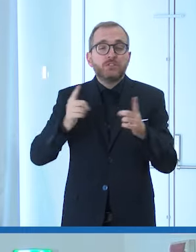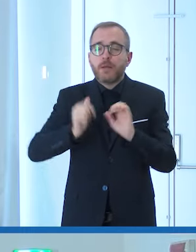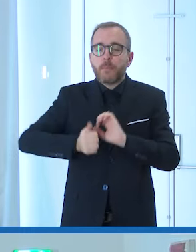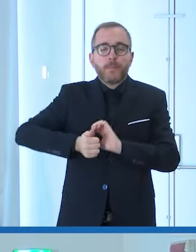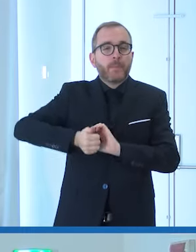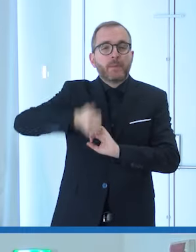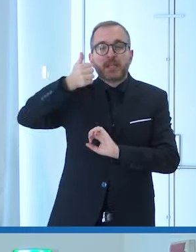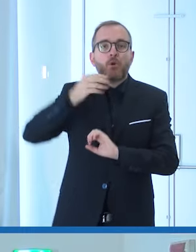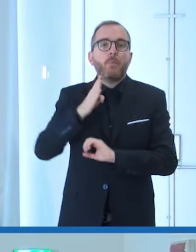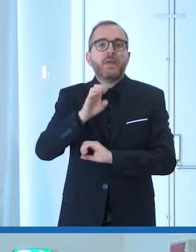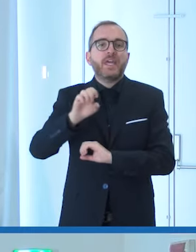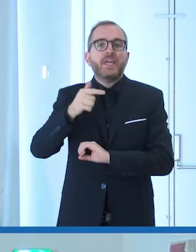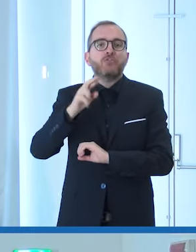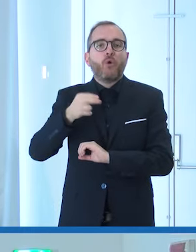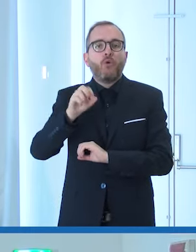Beethoven